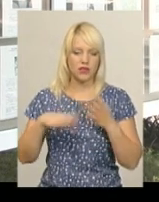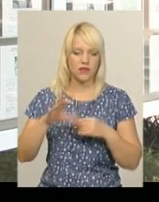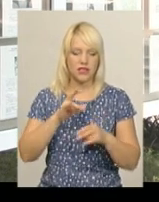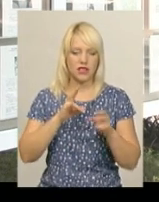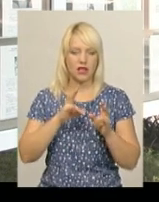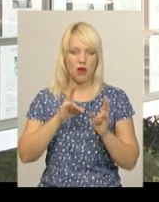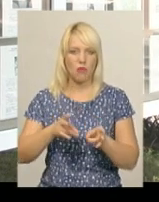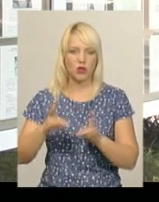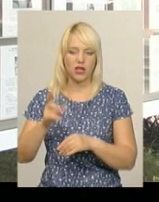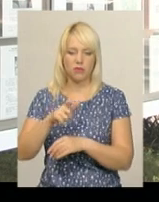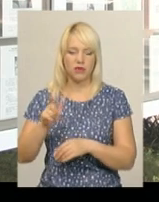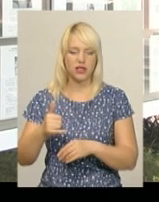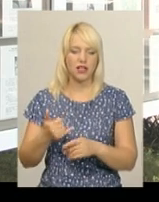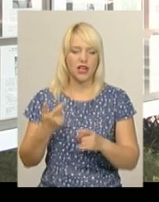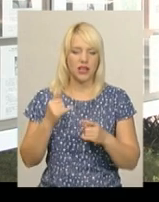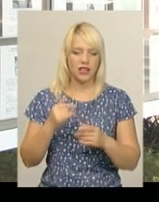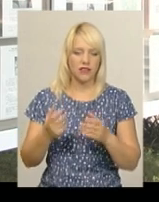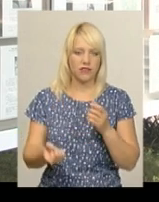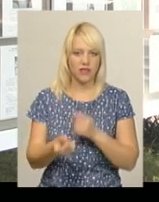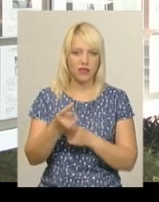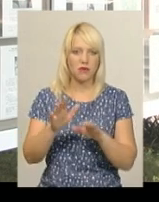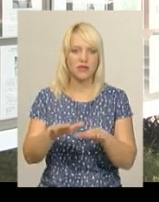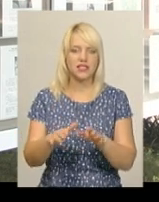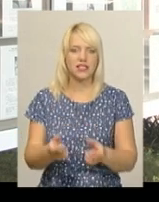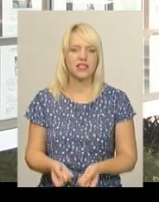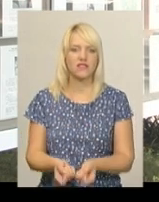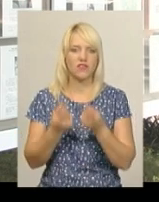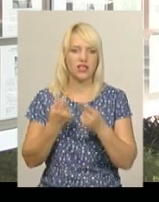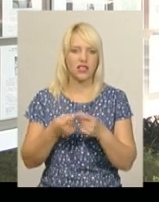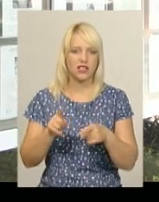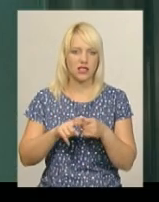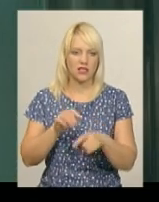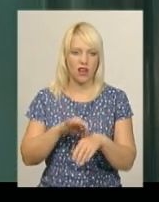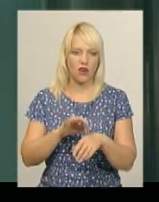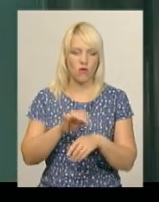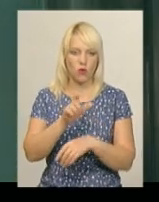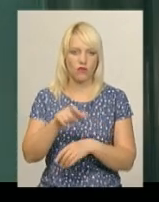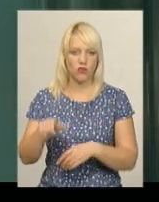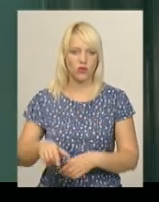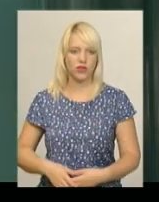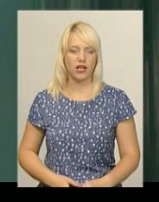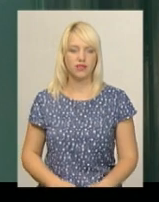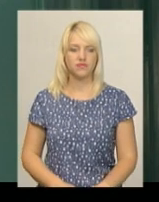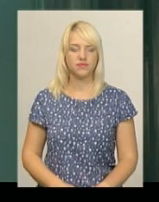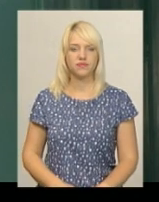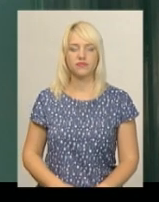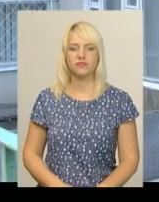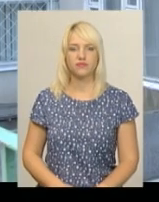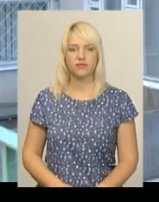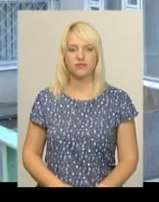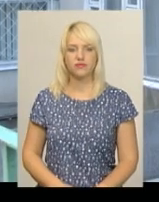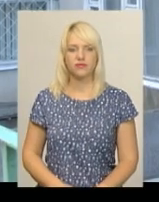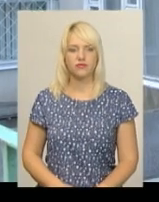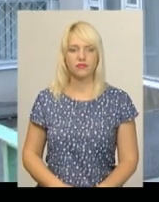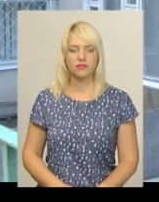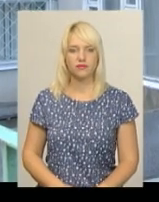встановлюємо очаг, з якої обставини сталося захворення громадян. Надія Драганчук, Наталія Сідова, Іван Мовчан та Дем